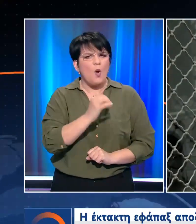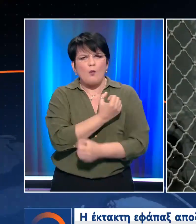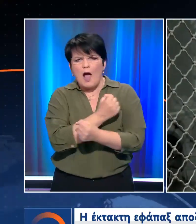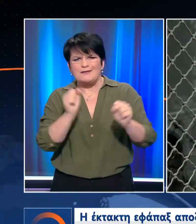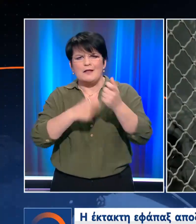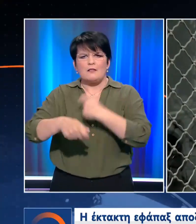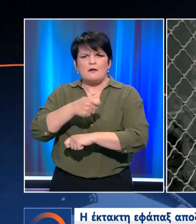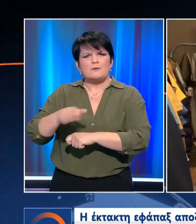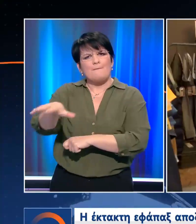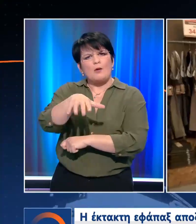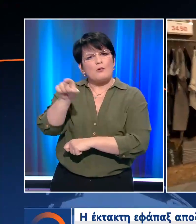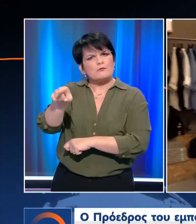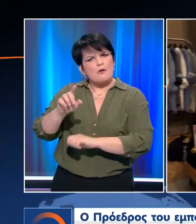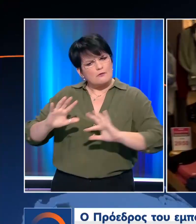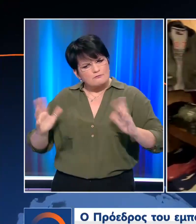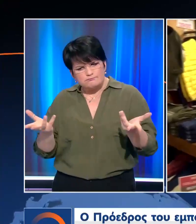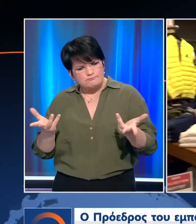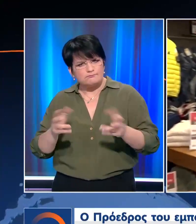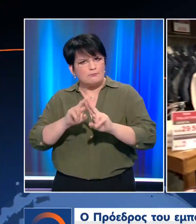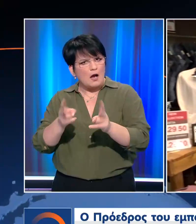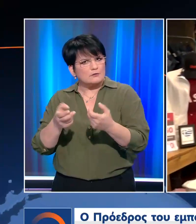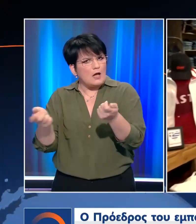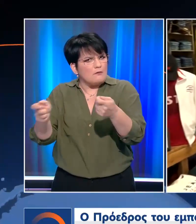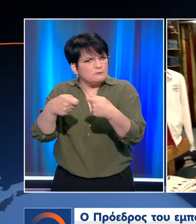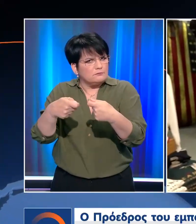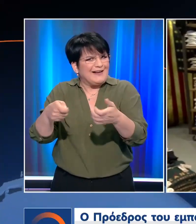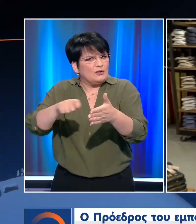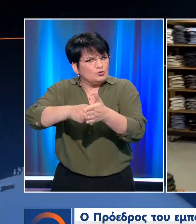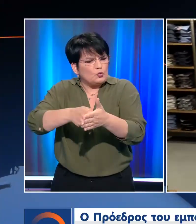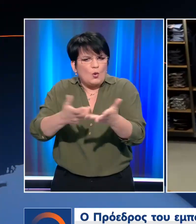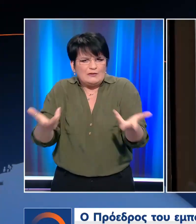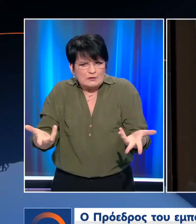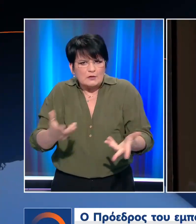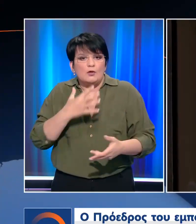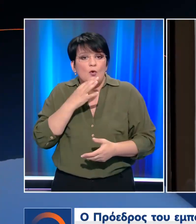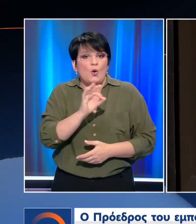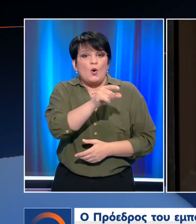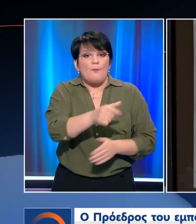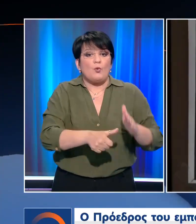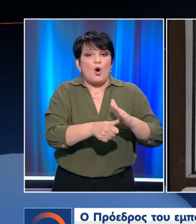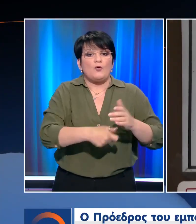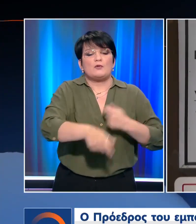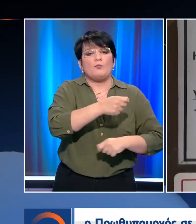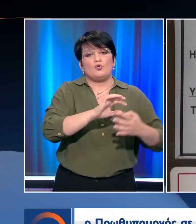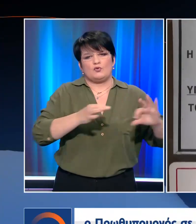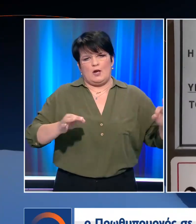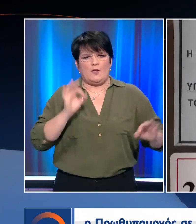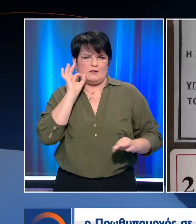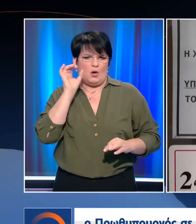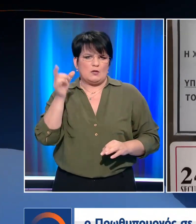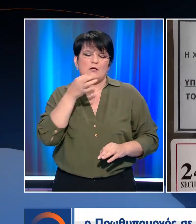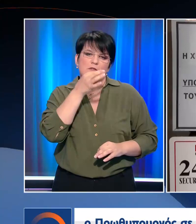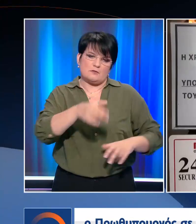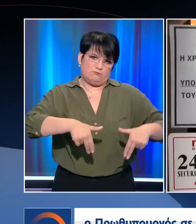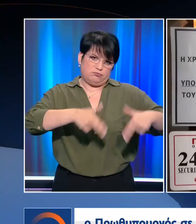έμποροι των κλειστών περιοχών. Ο πρόεδρος του Εμπορικού Συλλόγου Θεσσαλονίκης αποκάλυψε μάλιστα στο κεντρικό δελτή του Open, τι του ανέφερε ο Πρωθυπουργός, σε